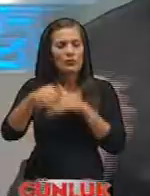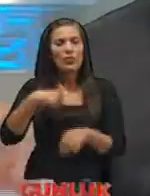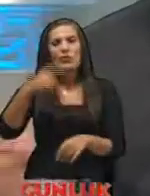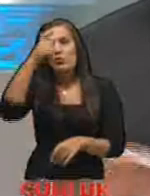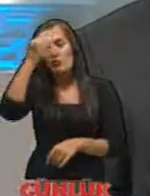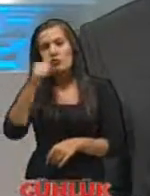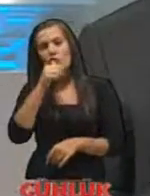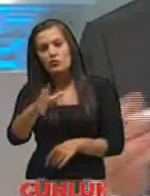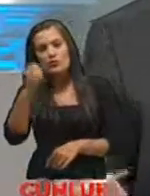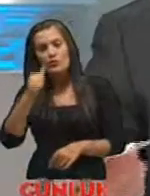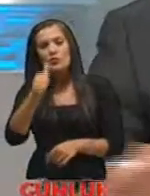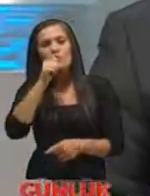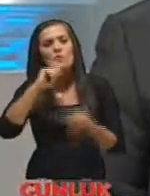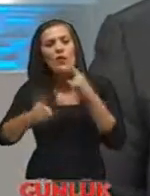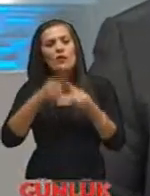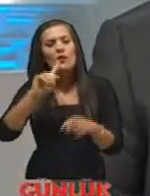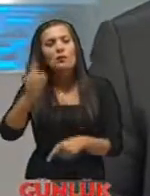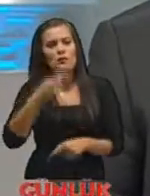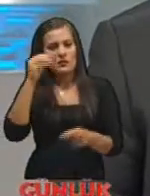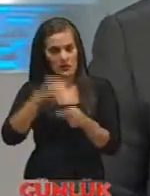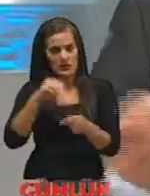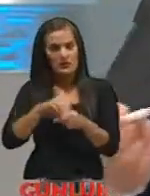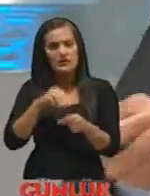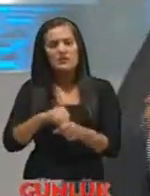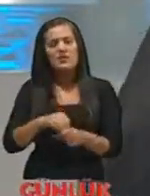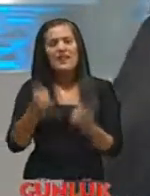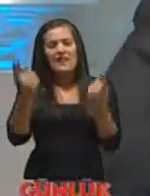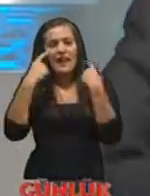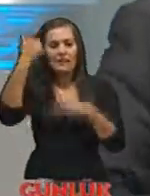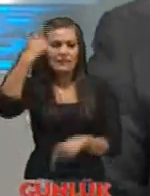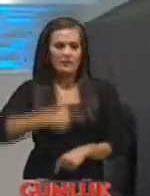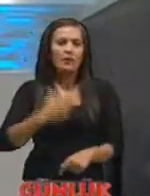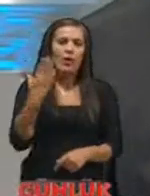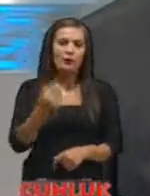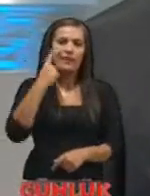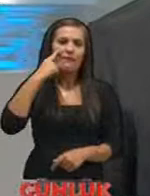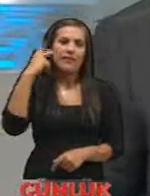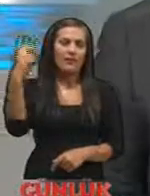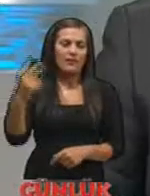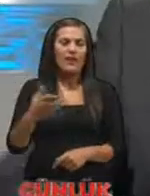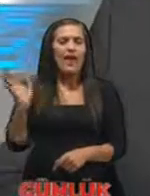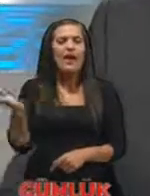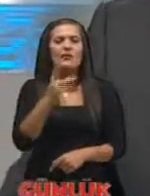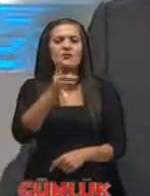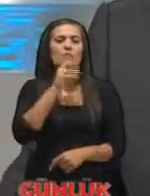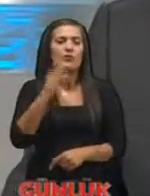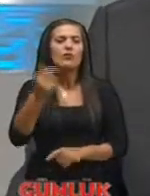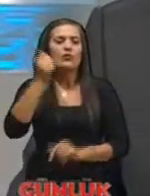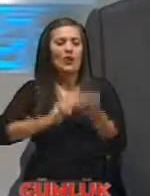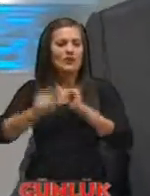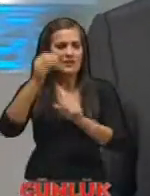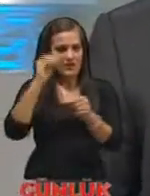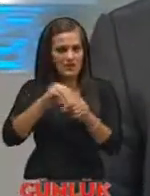getirme Su politikalarının belirlenmesi konusunda da Yetkili kılındım devlet tarafından En son olarak da yine üniversite